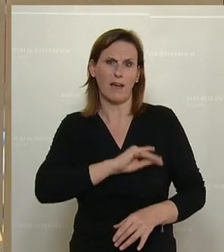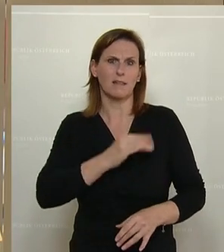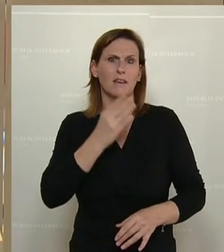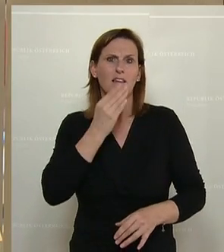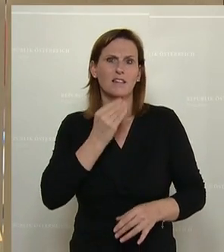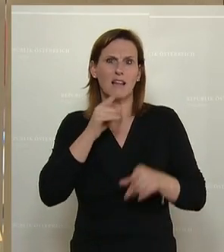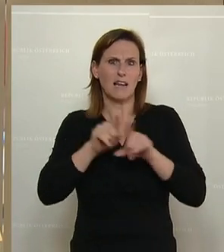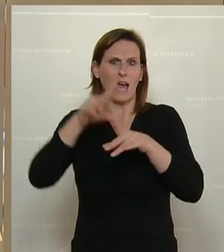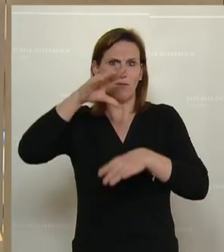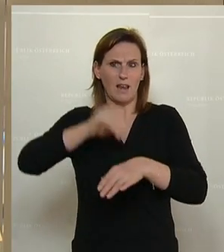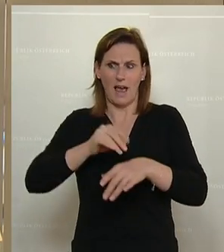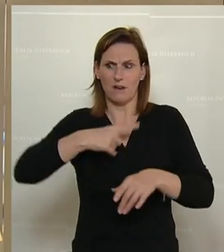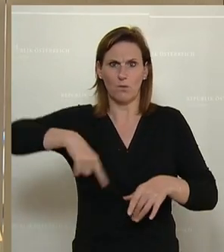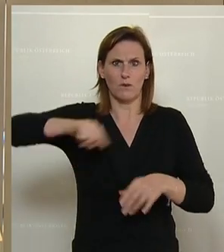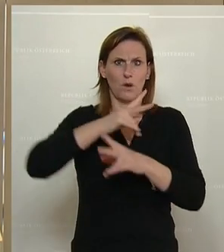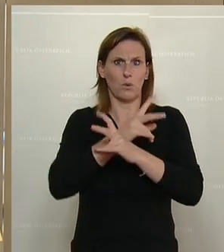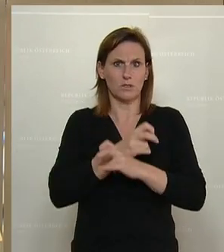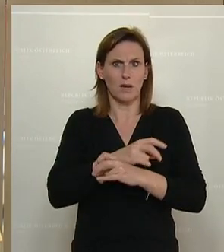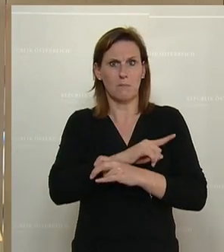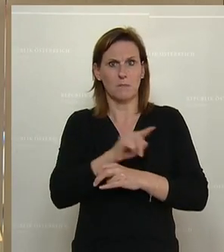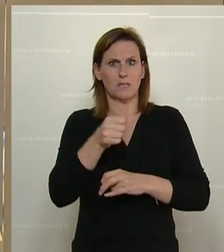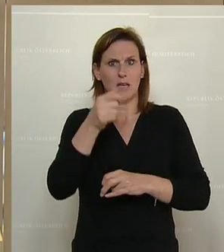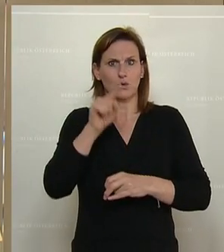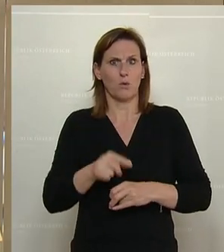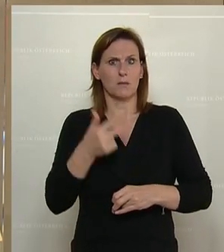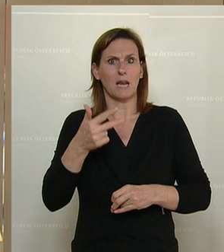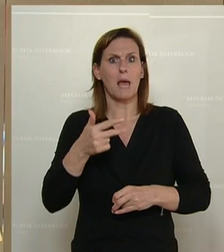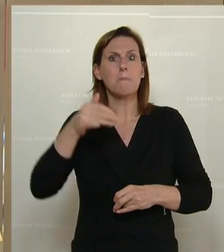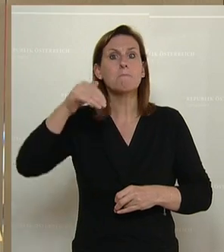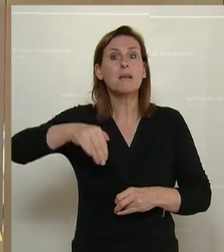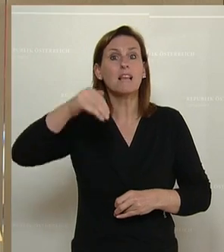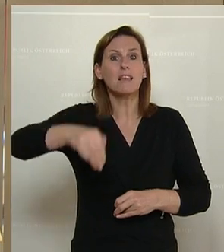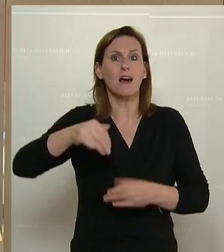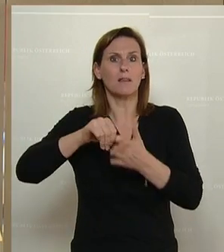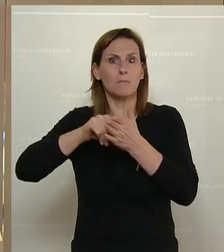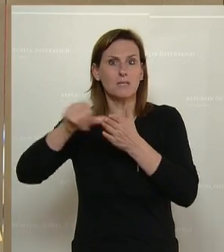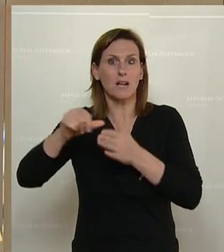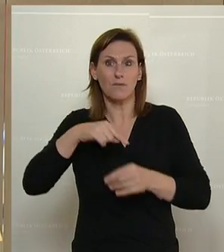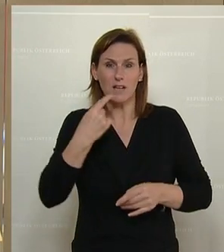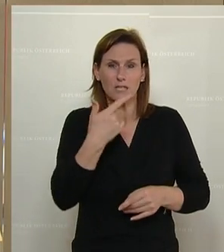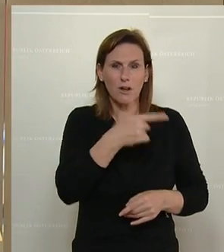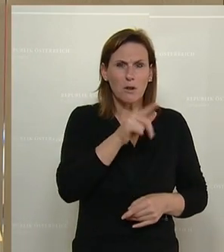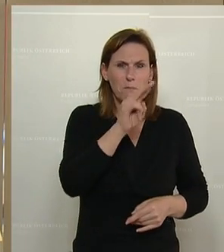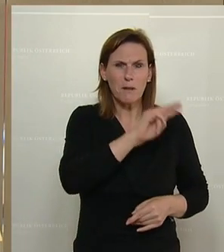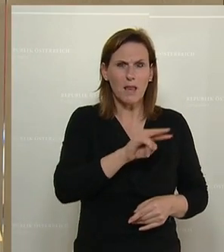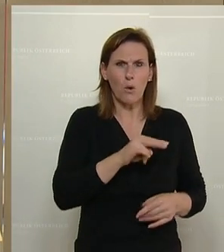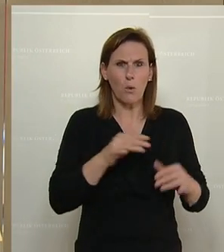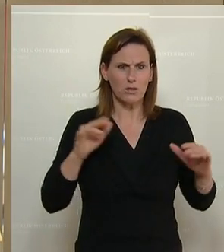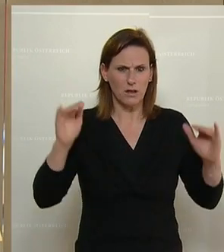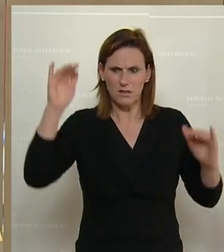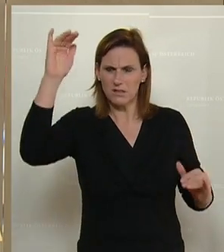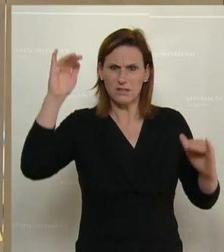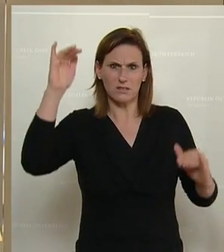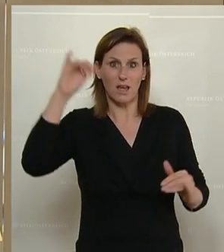Einwohner wie wir in Österreich und nimmt bis zu 1,3 Milliarden in die Hand. Wir 200 Millionen. Interessant.